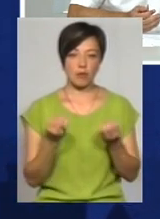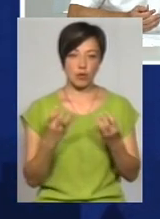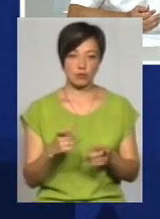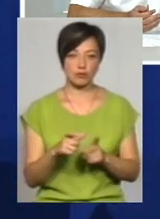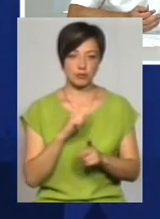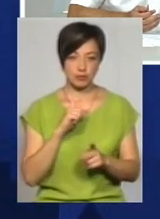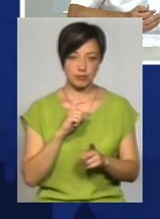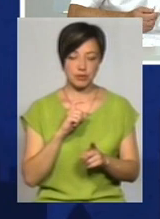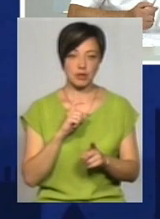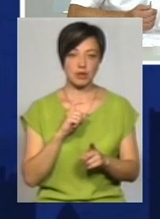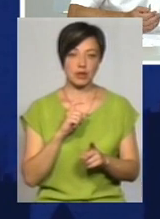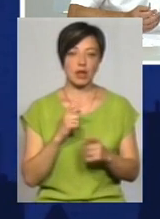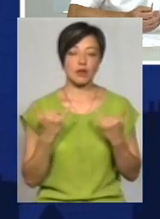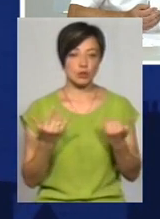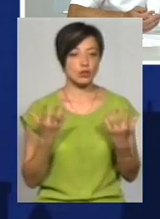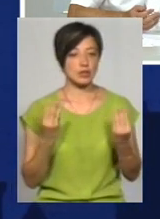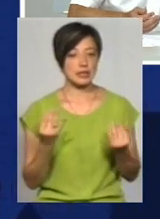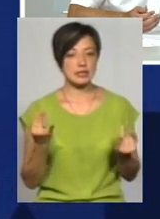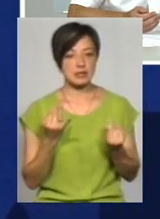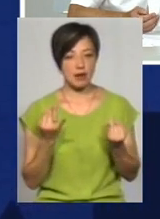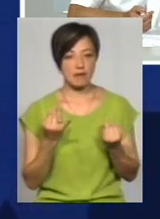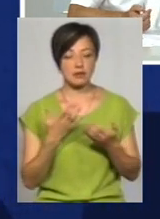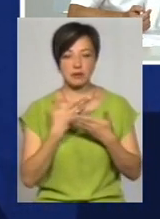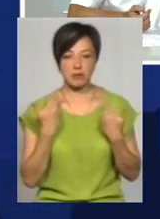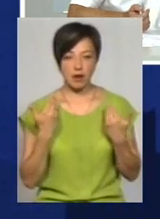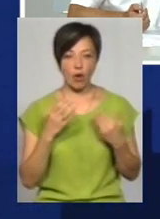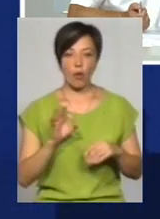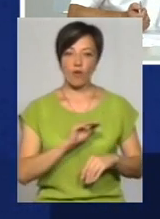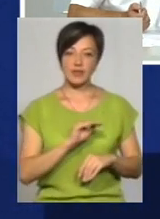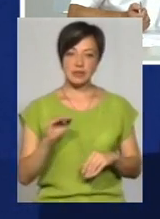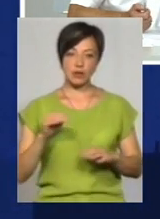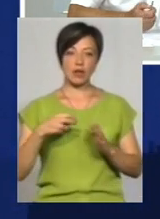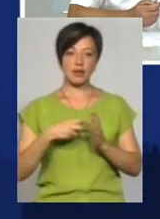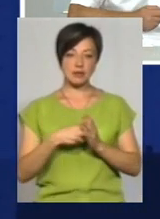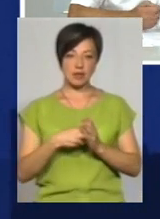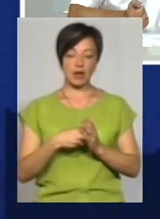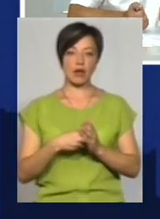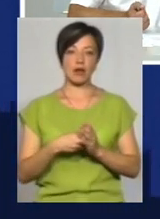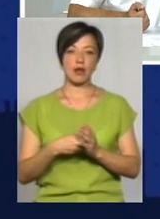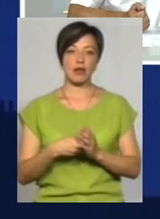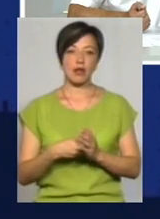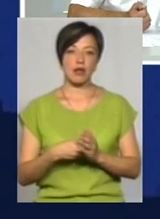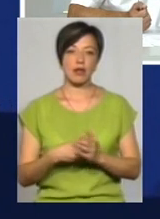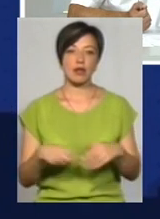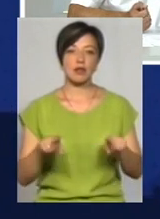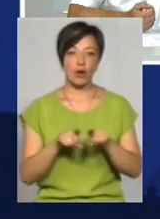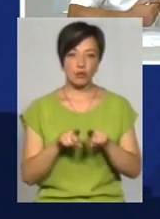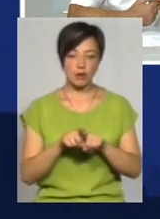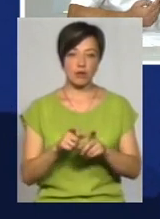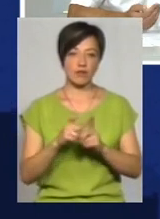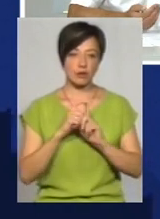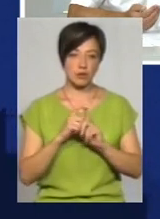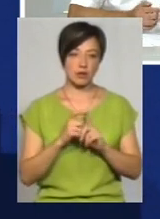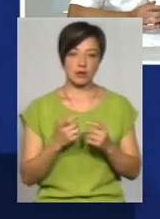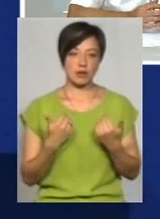сказали те, що я сказав. Що на сьогоднішній день цікавності нема. Офіційного листа мені отримати, віддати і отримати таку саму відповідь,